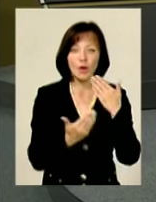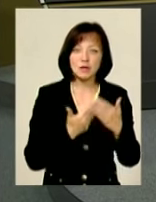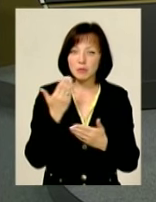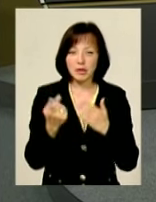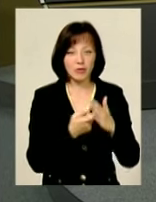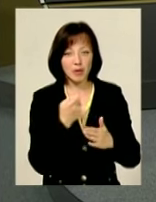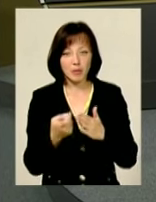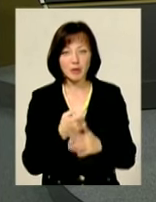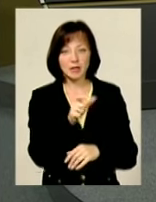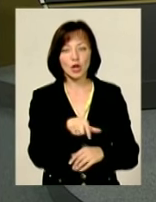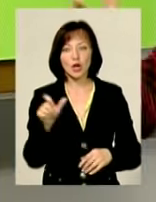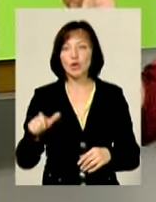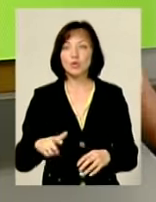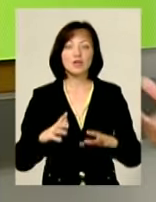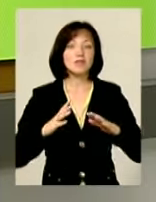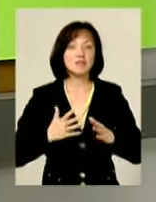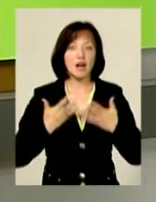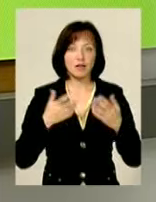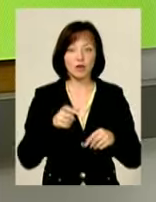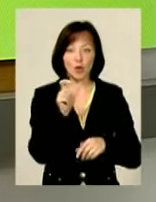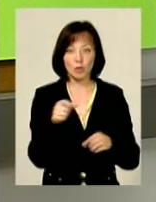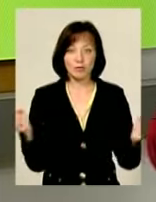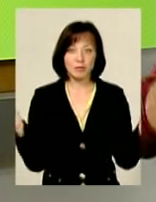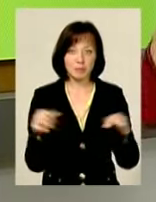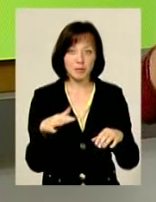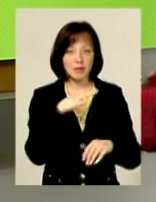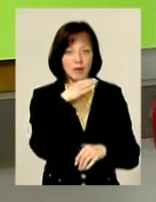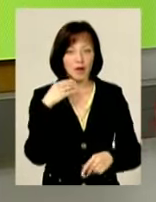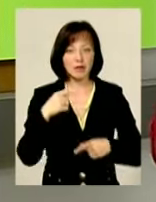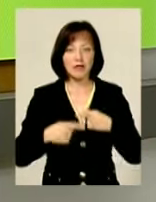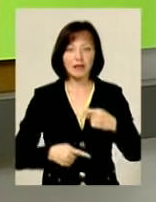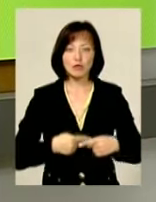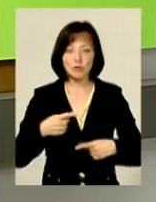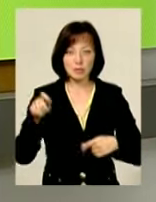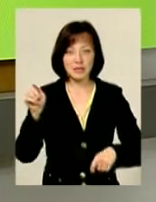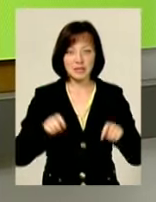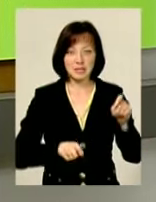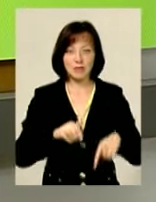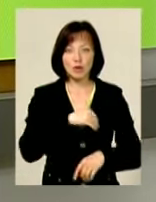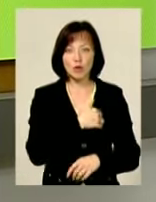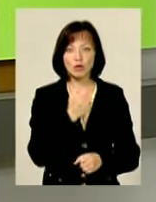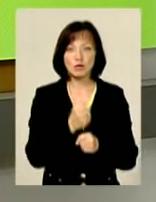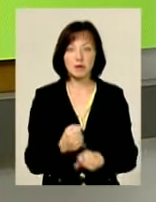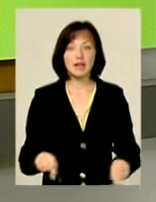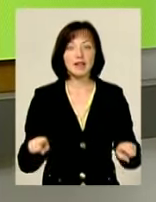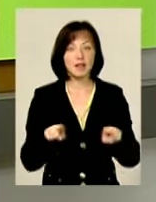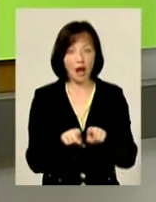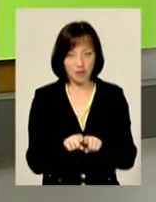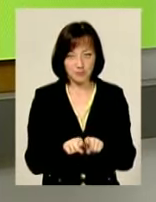випитували, люди в захваті. Тому що скільки людей зібралося. І вже наступний фестиваль ми хочемо зробити так.